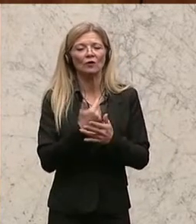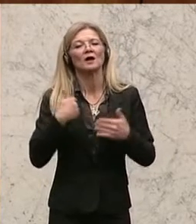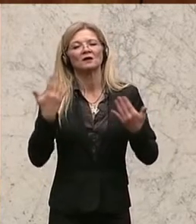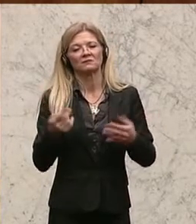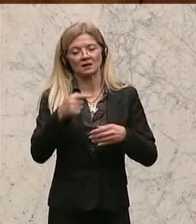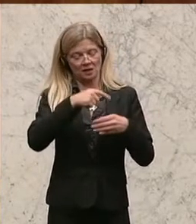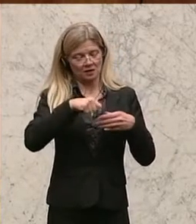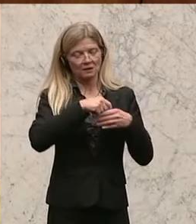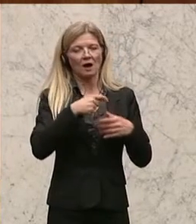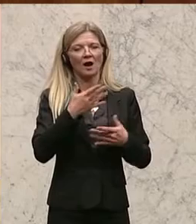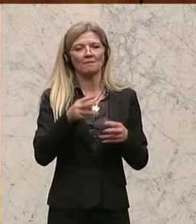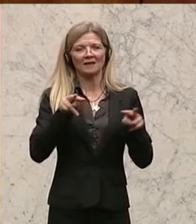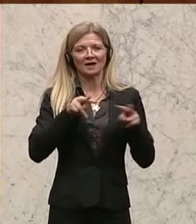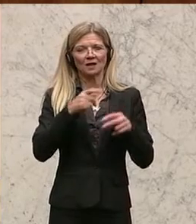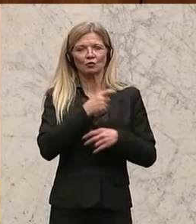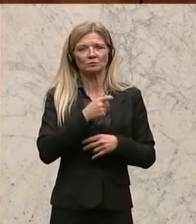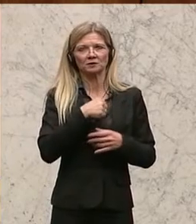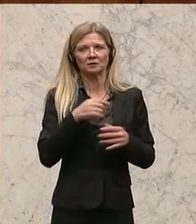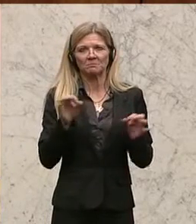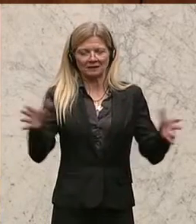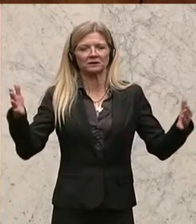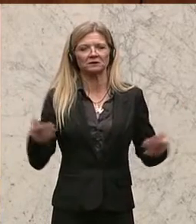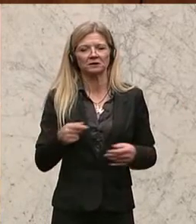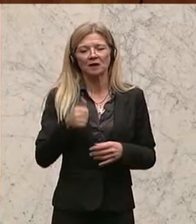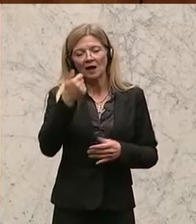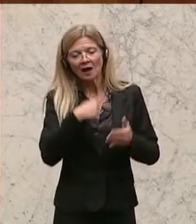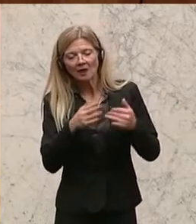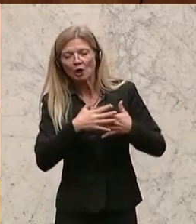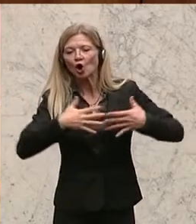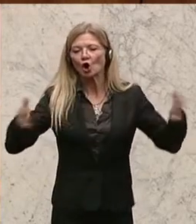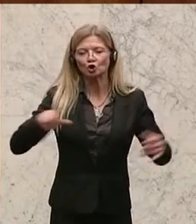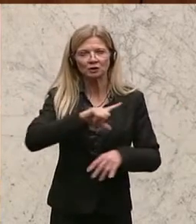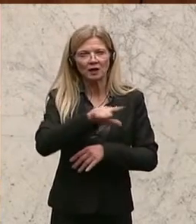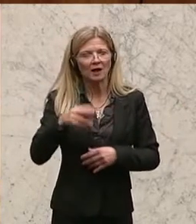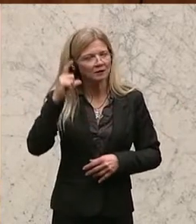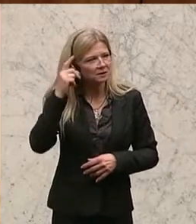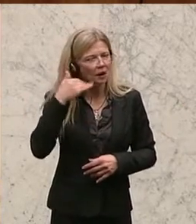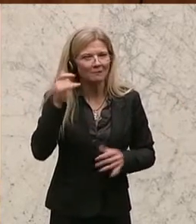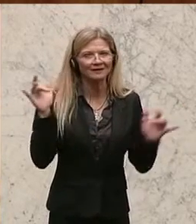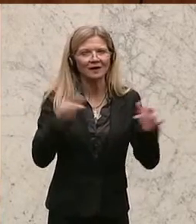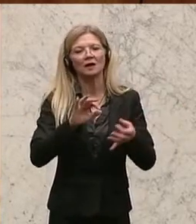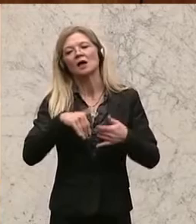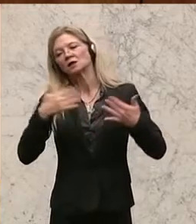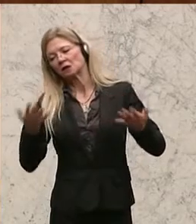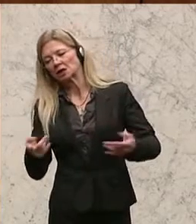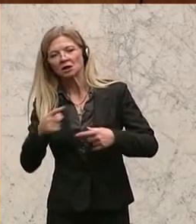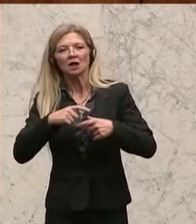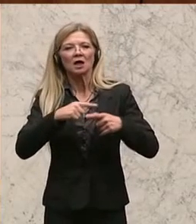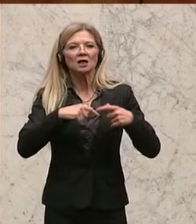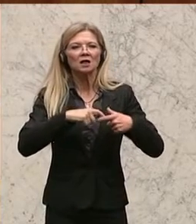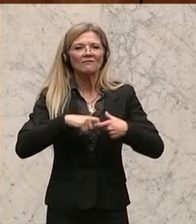Widerständen. Einmal ist ein mächtiger Landeshauptmann dagegen, dann wieder ein Gewerkschaftsboss oder irgendein